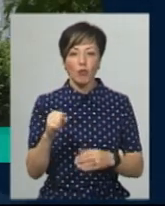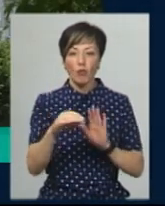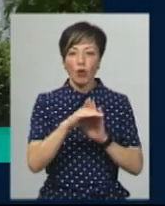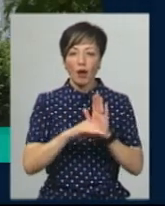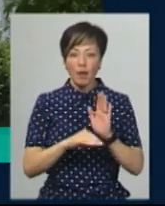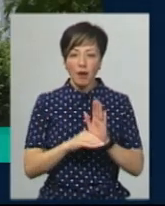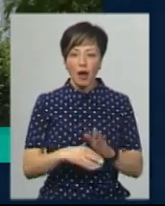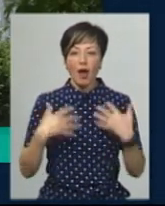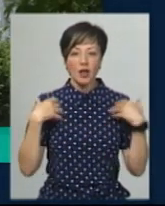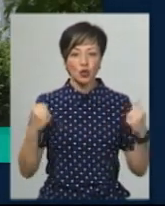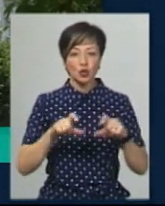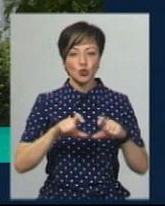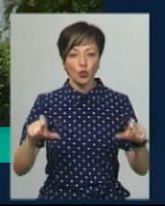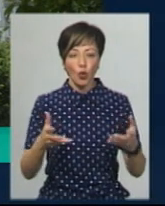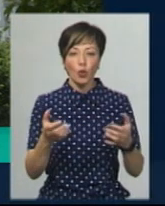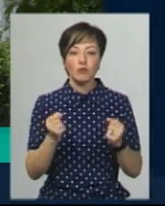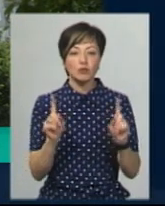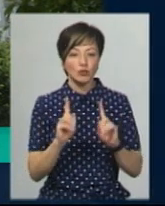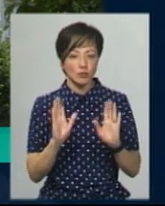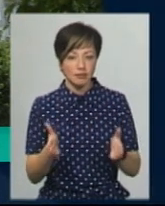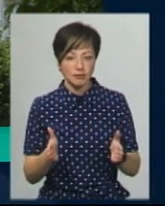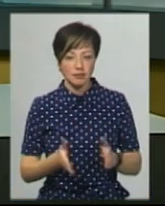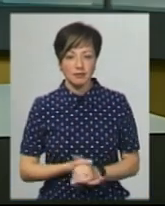програмі «Хелсі Скулз», що отримують переможці.